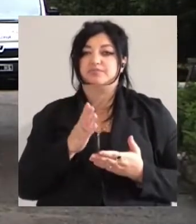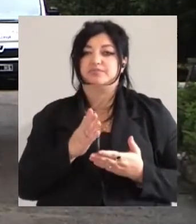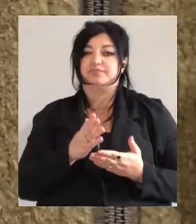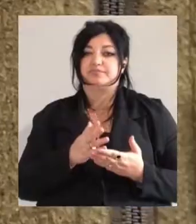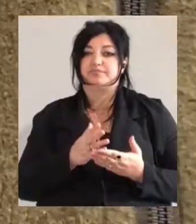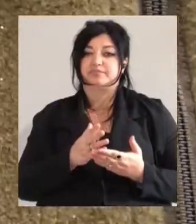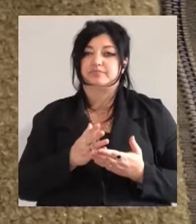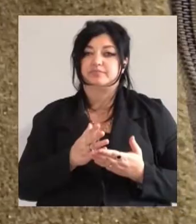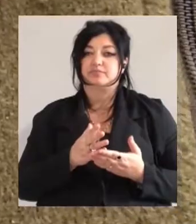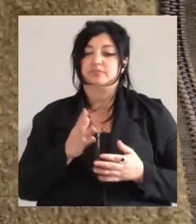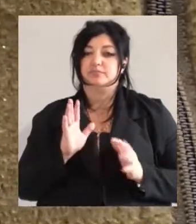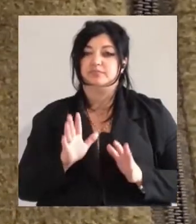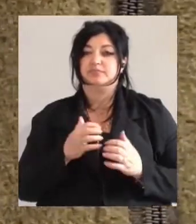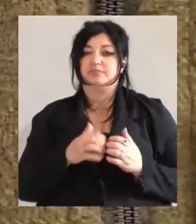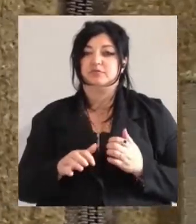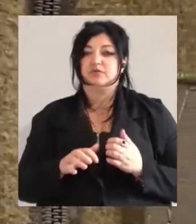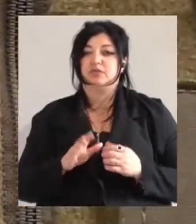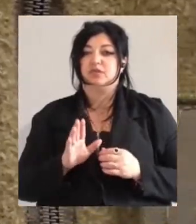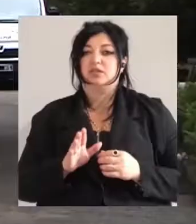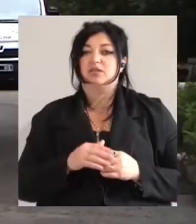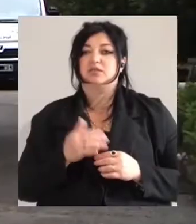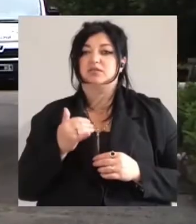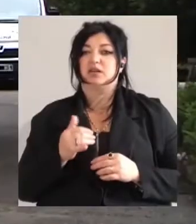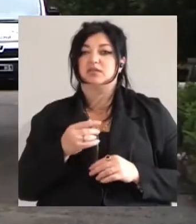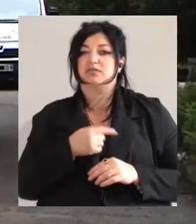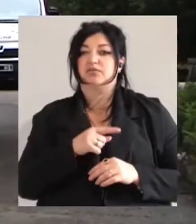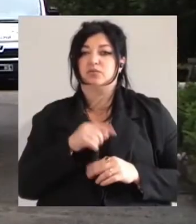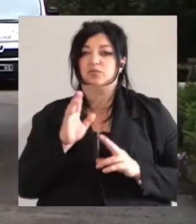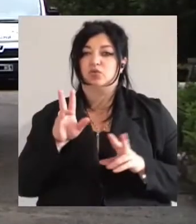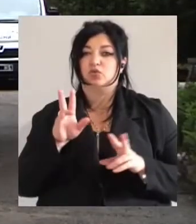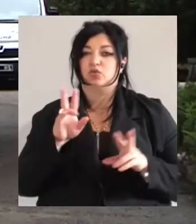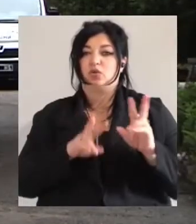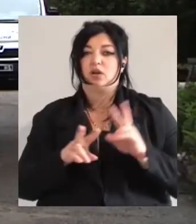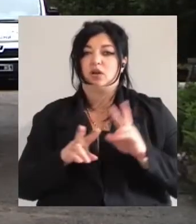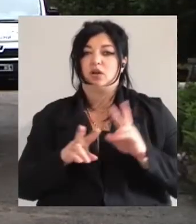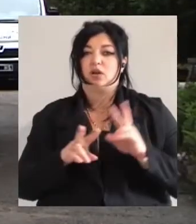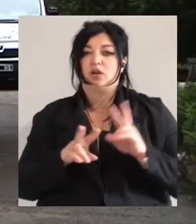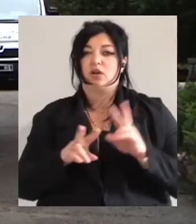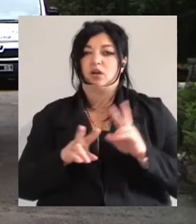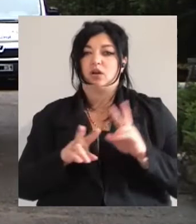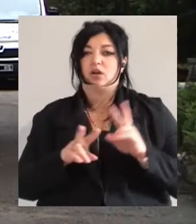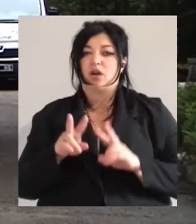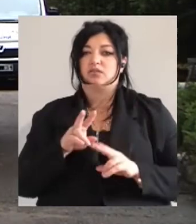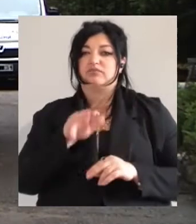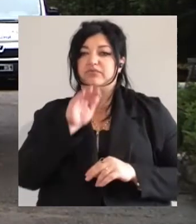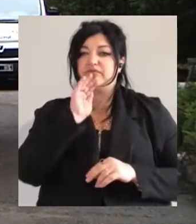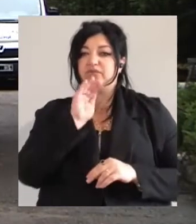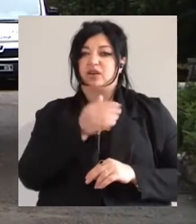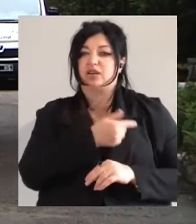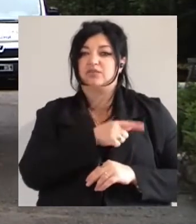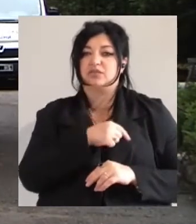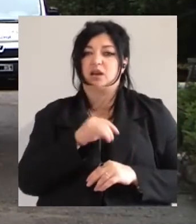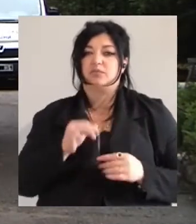спостереженням. Зараз хворі будуть оглянути фахівцями, оцінений їх стан і відповідно після огляду хворих